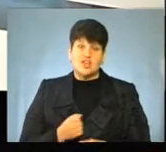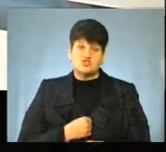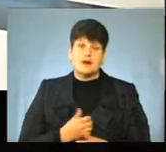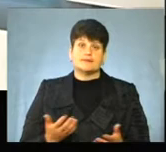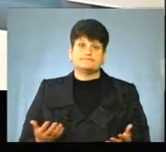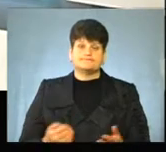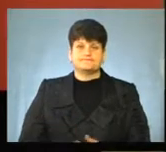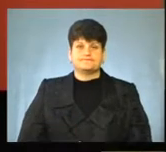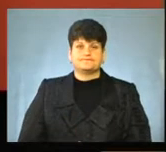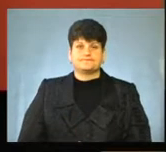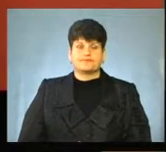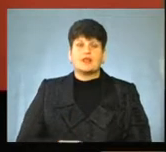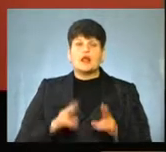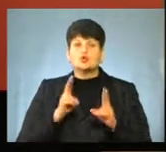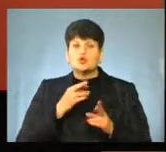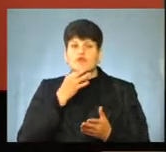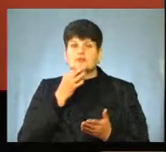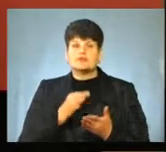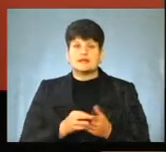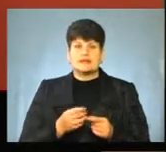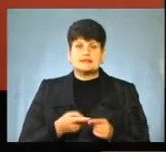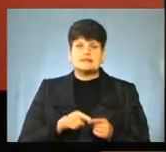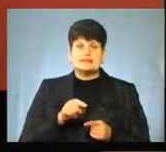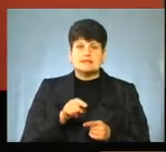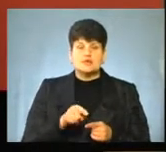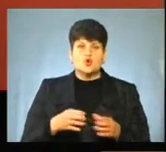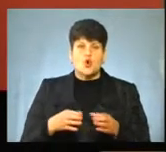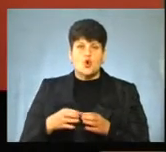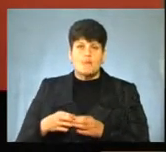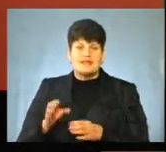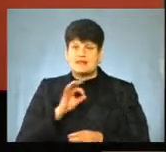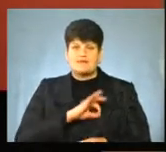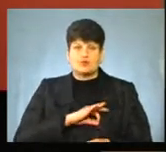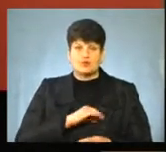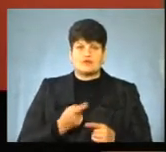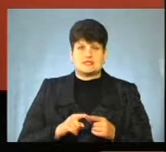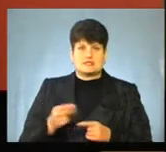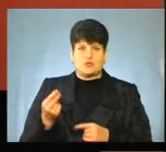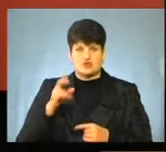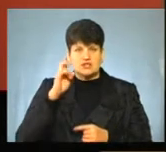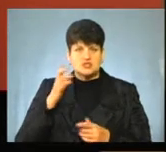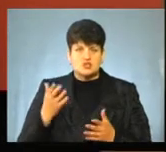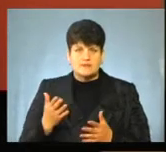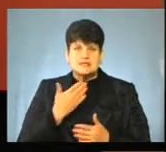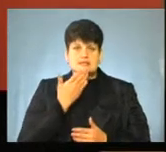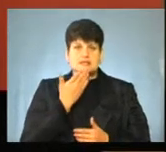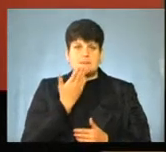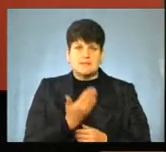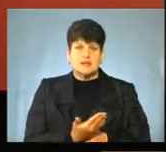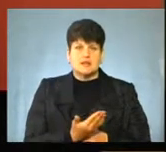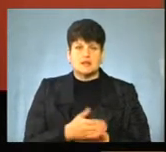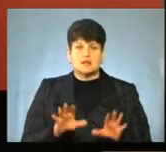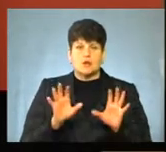На жаль. Ну, хто відповідальний за те, що громади не використовують ці кошти державні, ми запитали